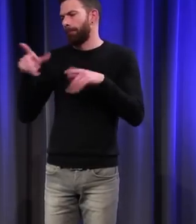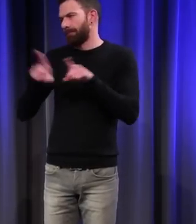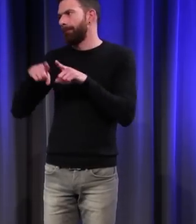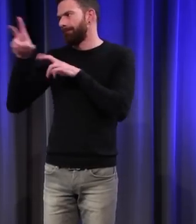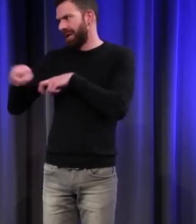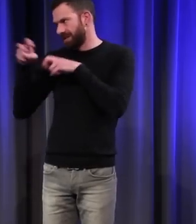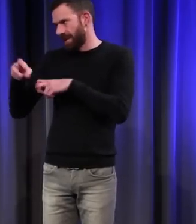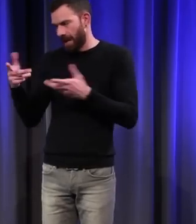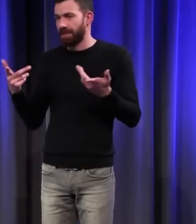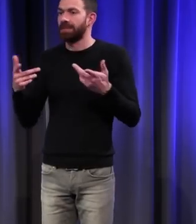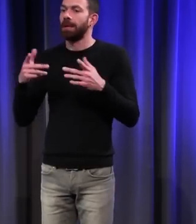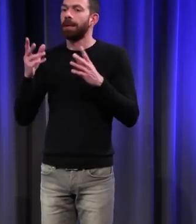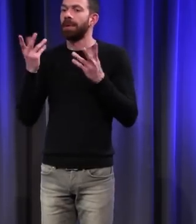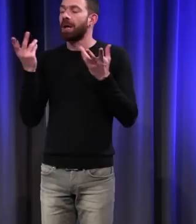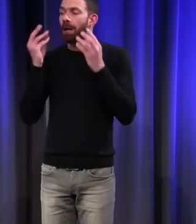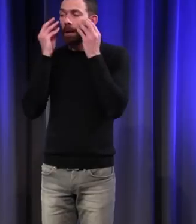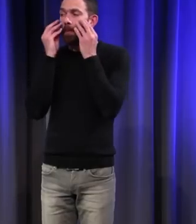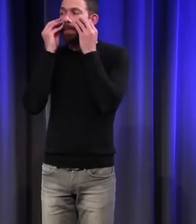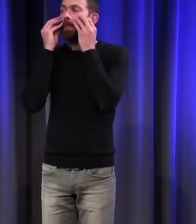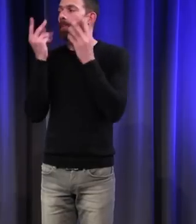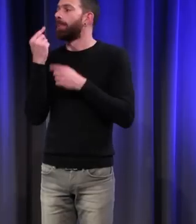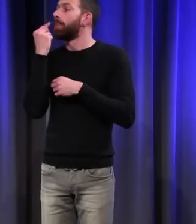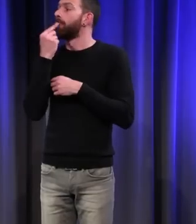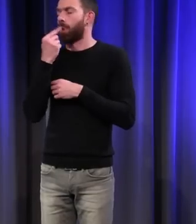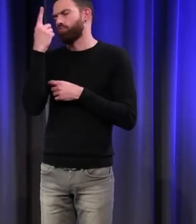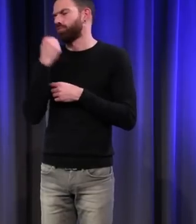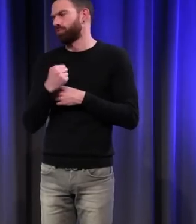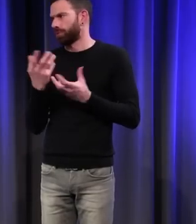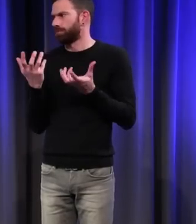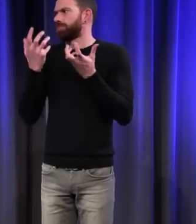pommettes et les lèvres avec du rouge.